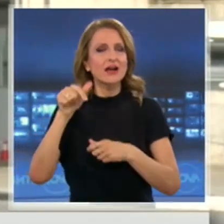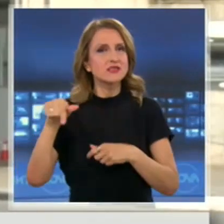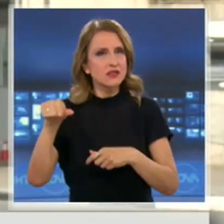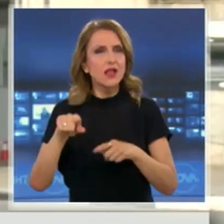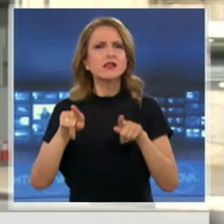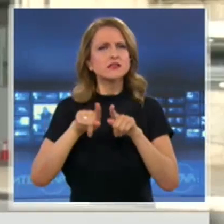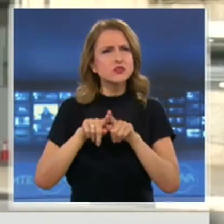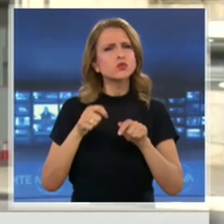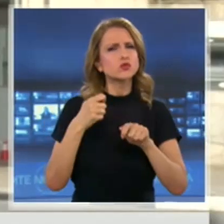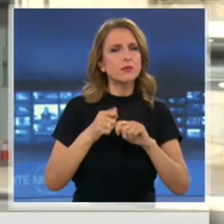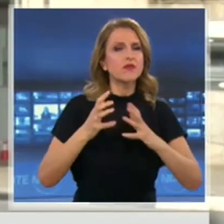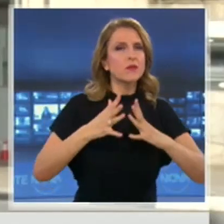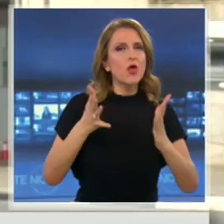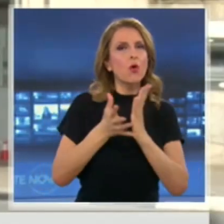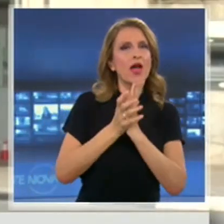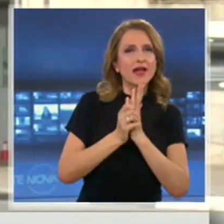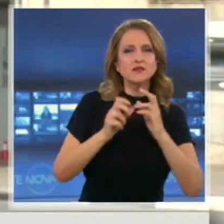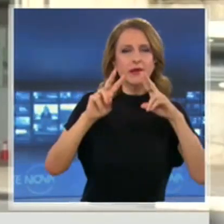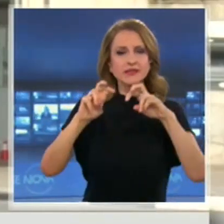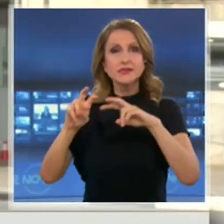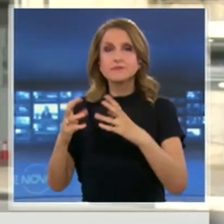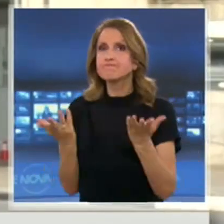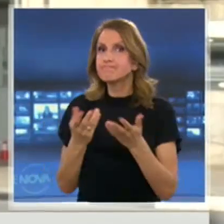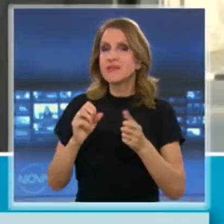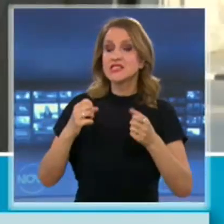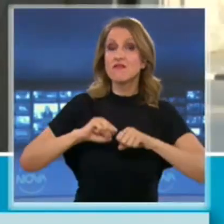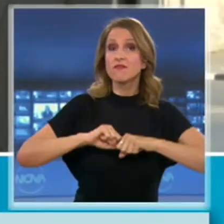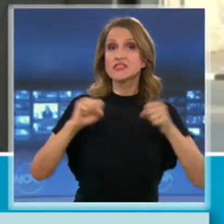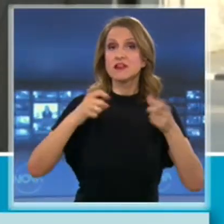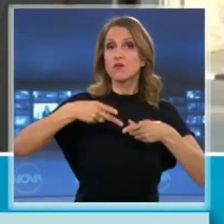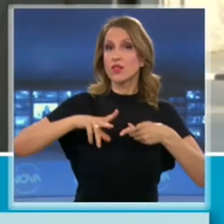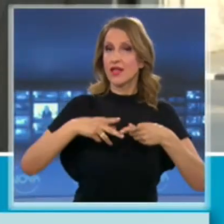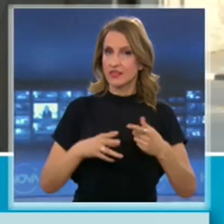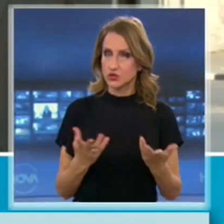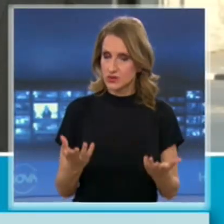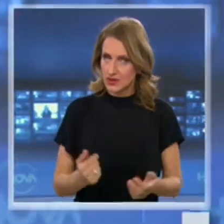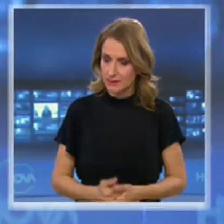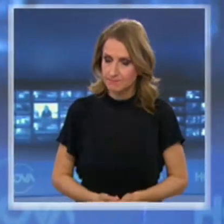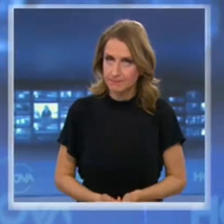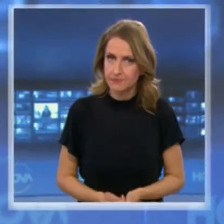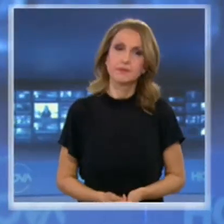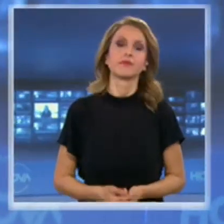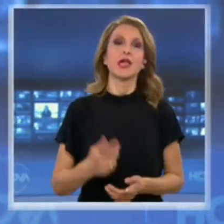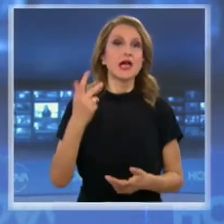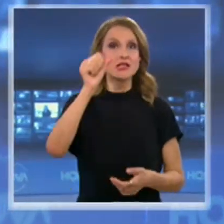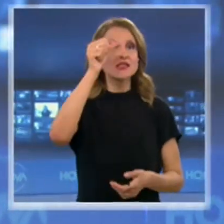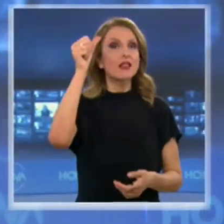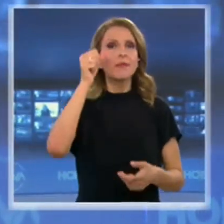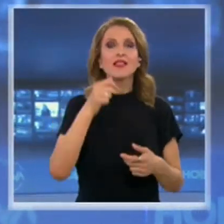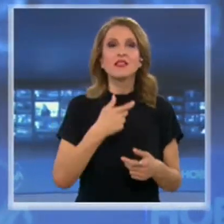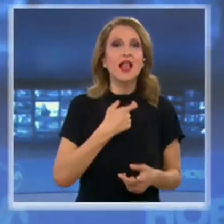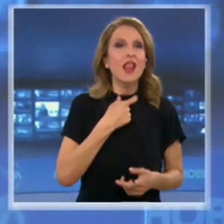експертизи, най-важната от които е взривотехническата. Информация на Георги Мана. Благодарим ти. Съдбата на Левски